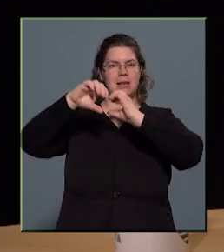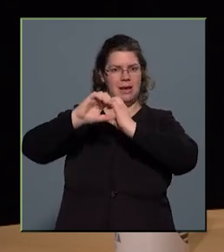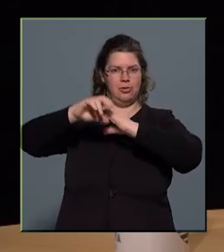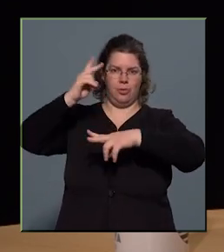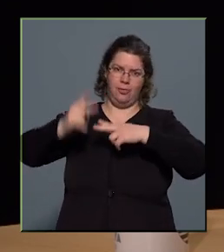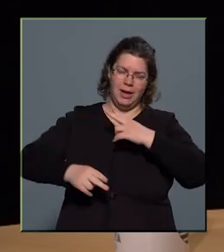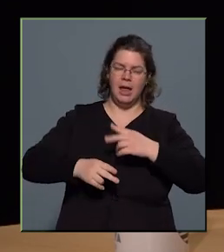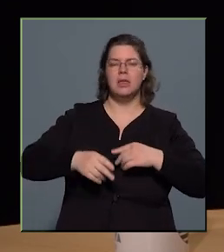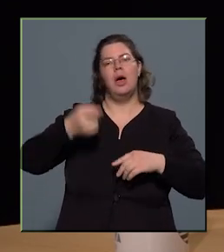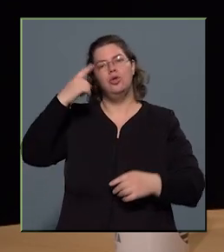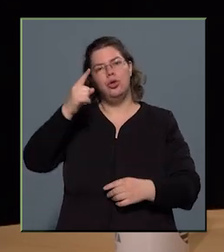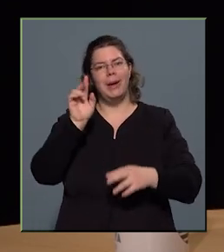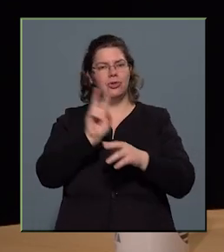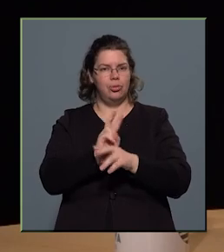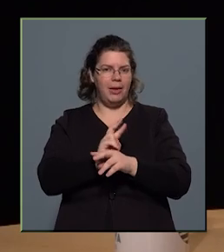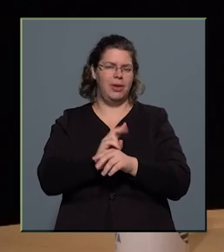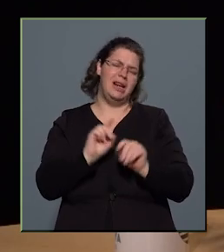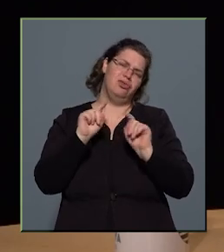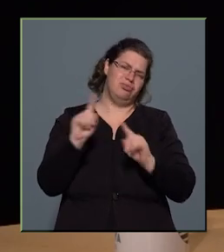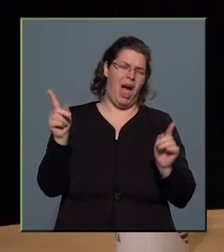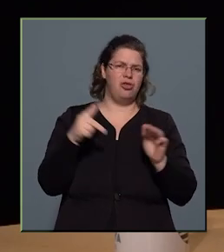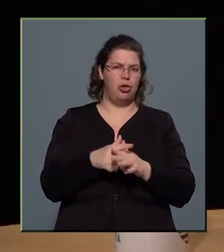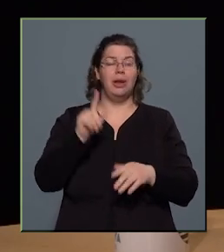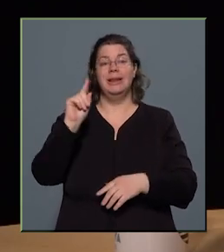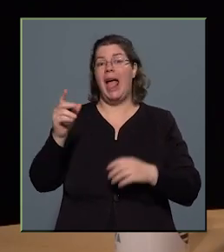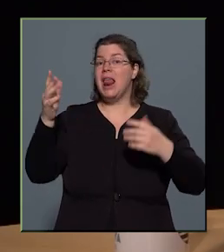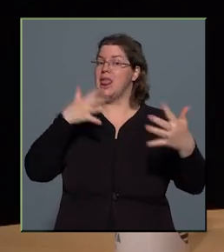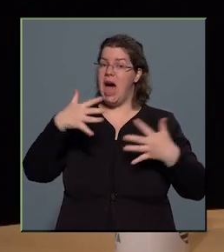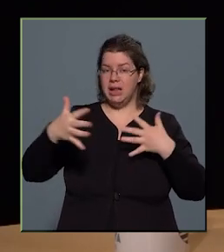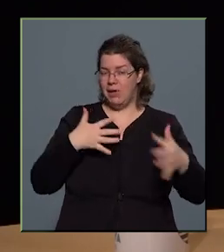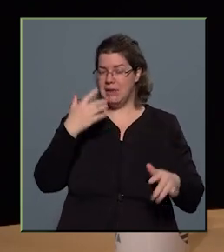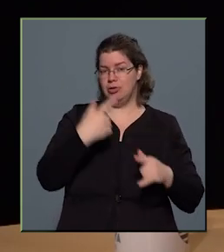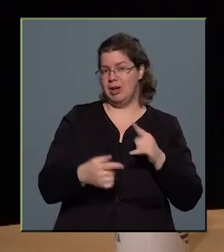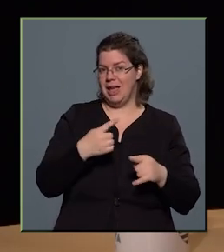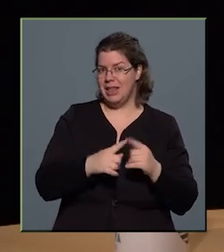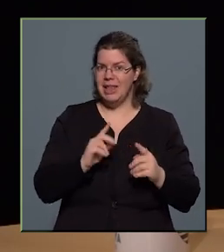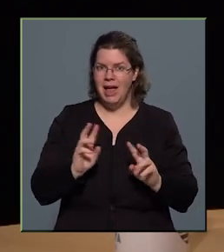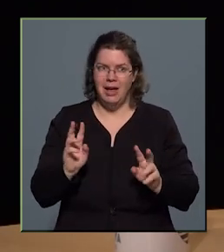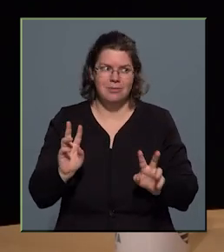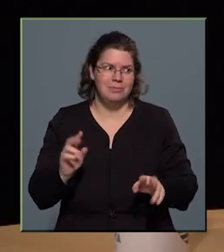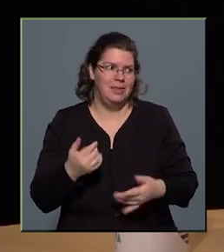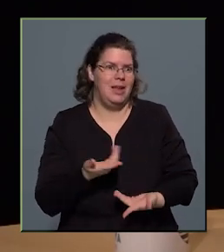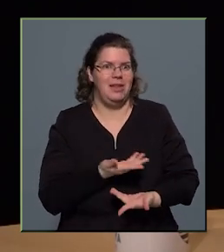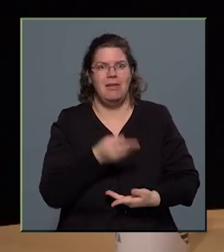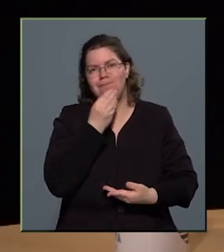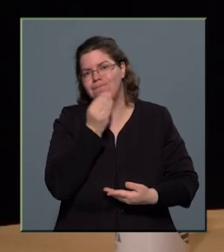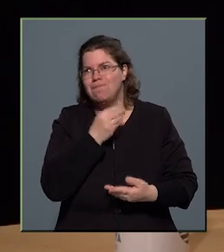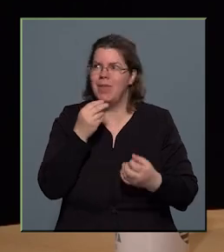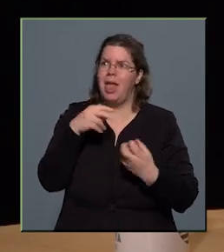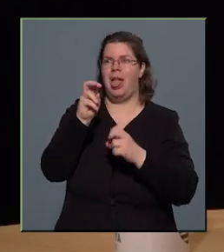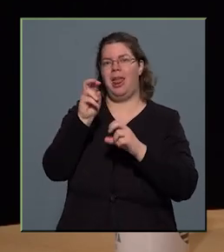végeznek. A tudományos megfigyelés az egy más dolog, de a látványos része az fölkelti a laikusok